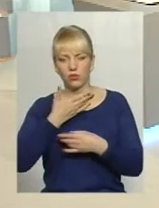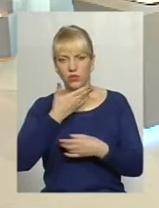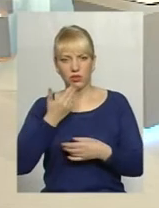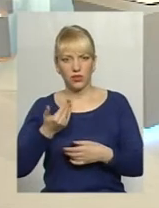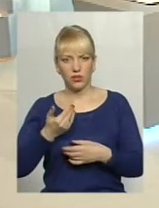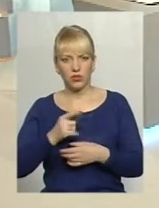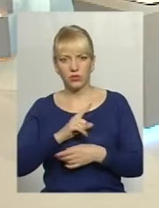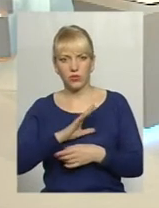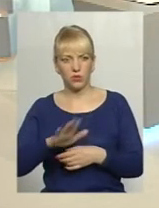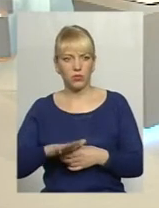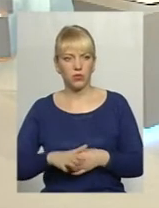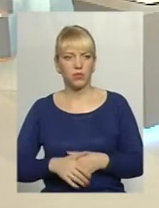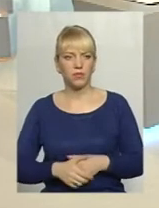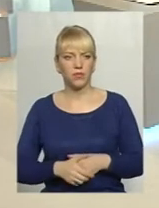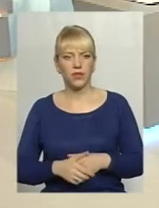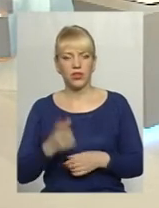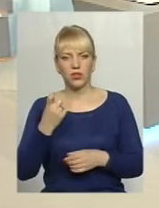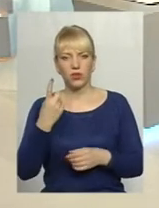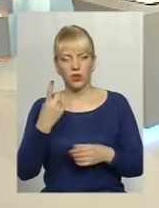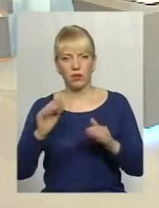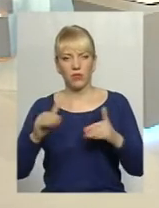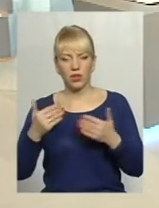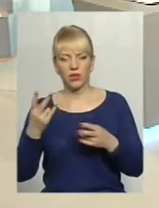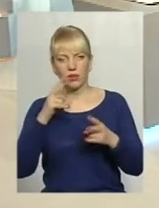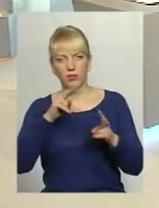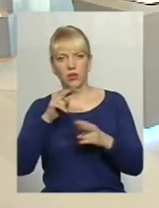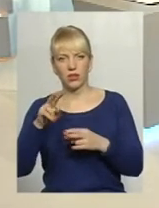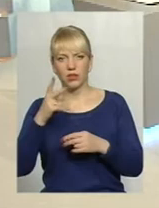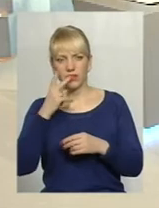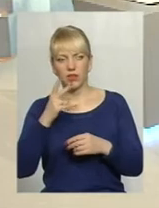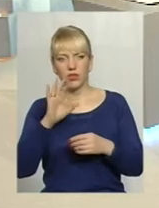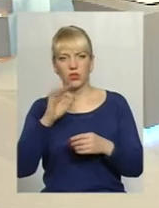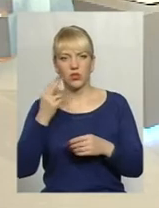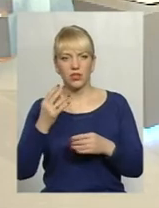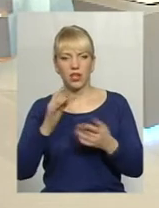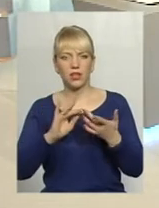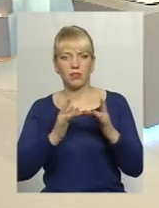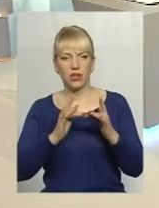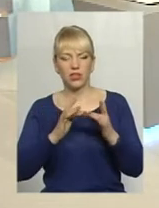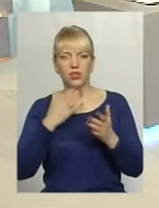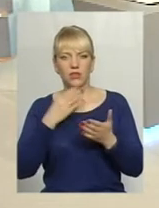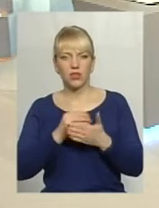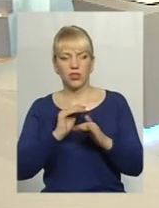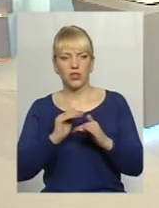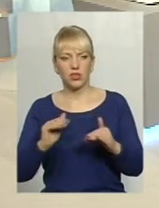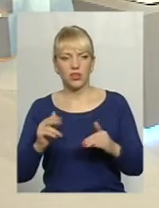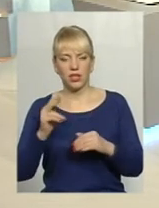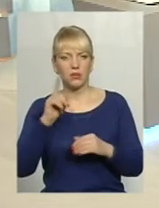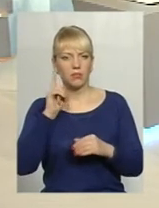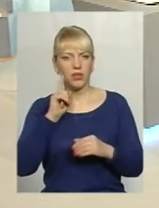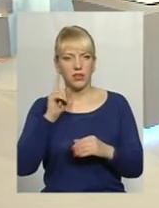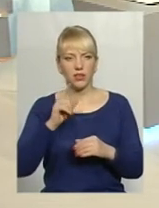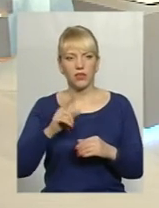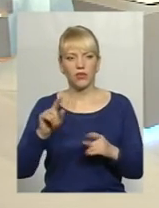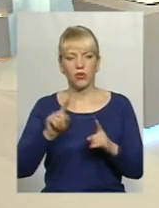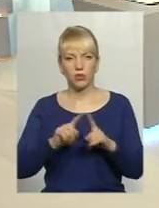Ще одна порада – переглядати, контролювати соціальні мережі своїх дітей, підлітків особливо.